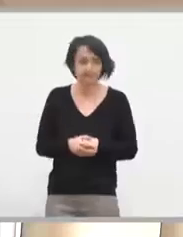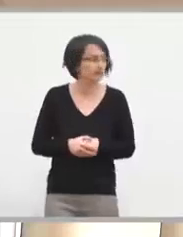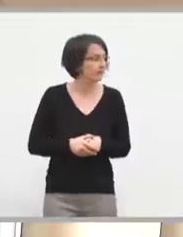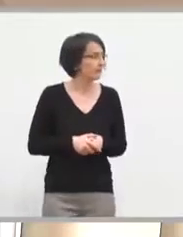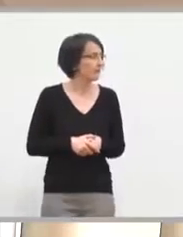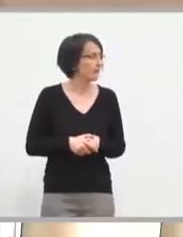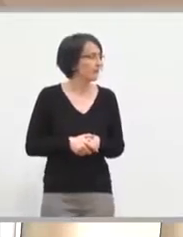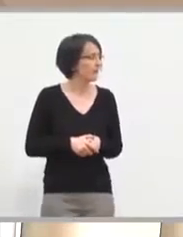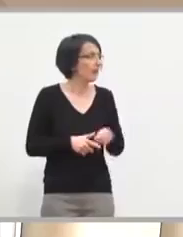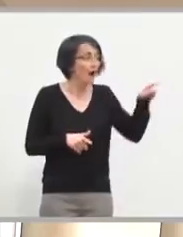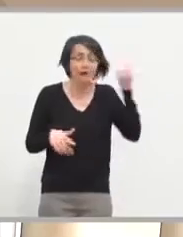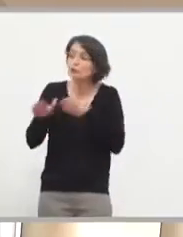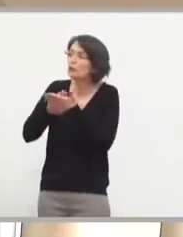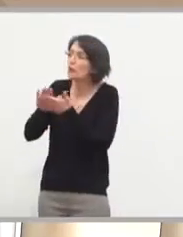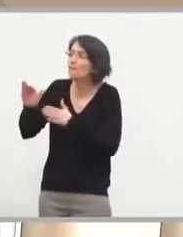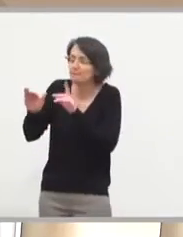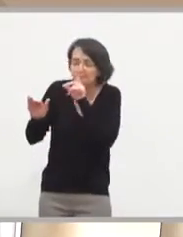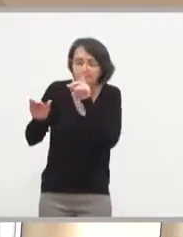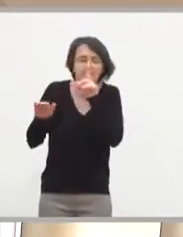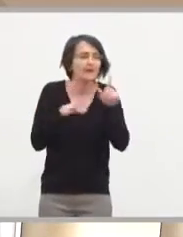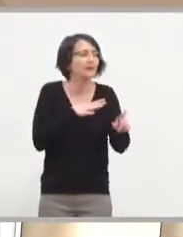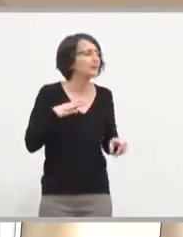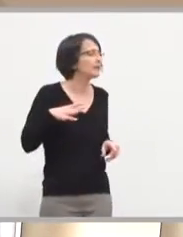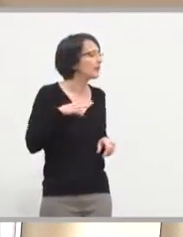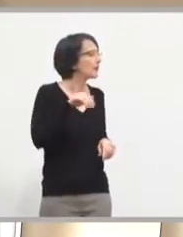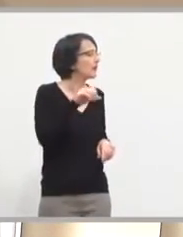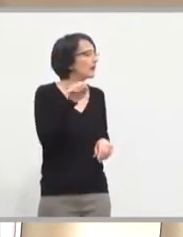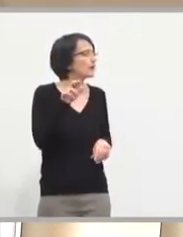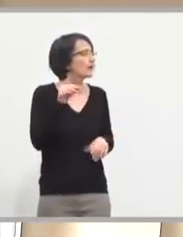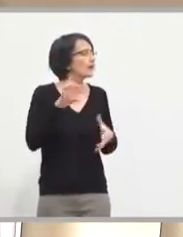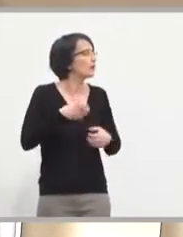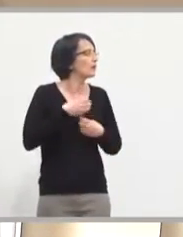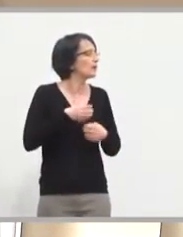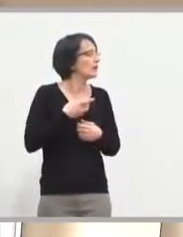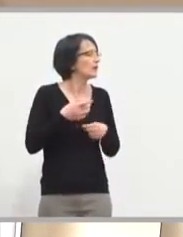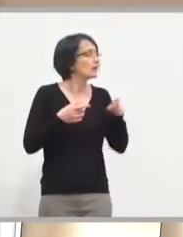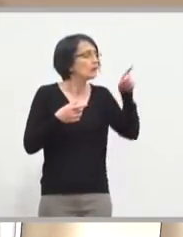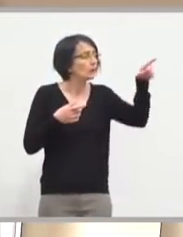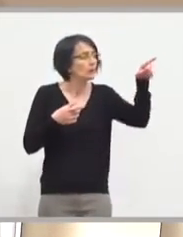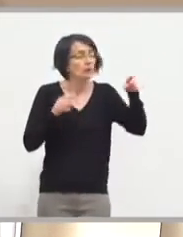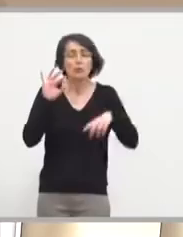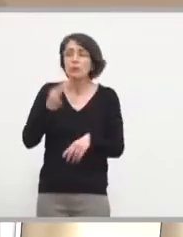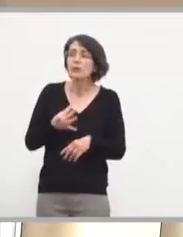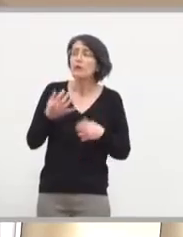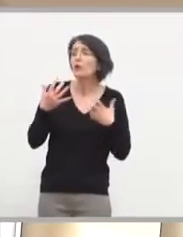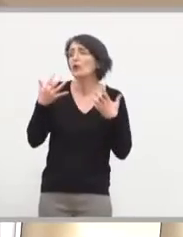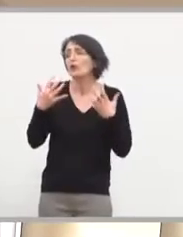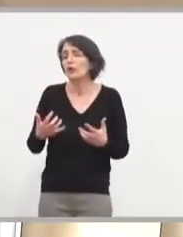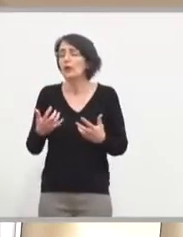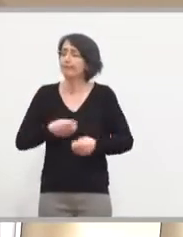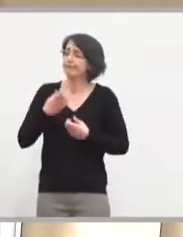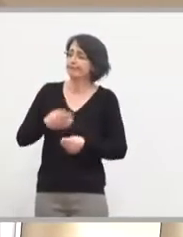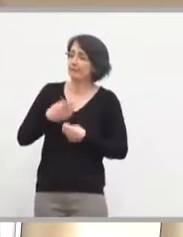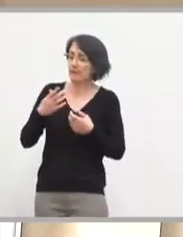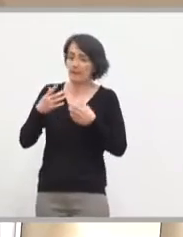Ah, Madame Kassar, pardon, excusez-moi. Madame Kassar a demandé la parole. Madame Kassar. Oui, je voudrais simplement dire toute ma satisfaction